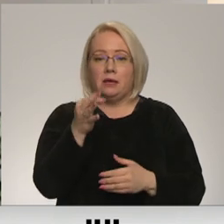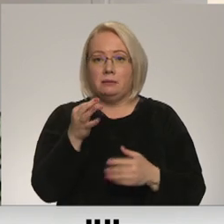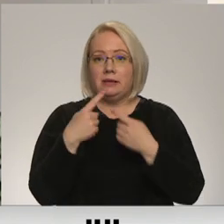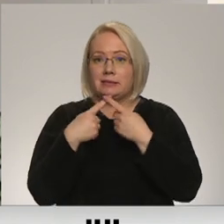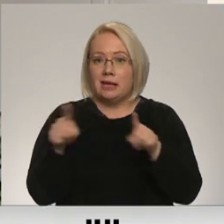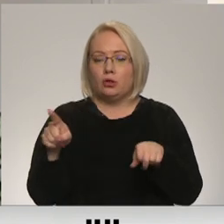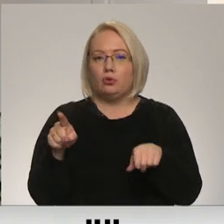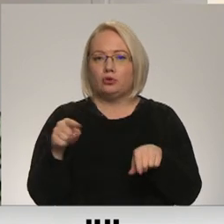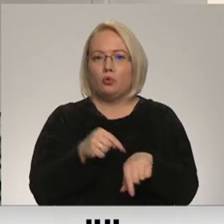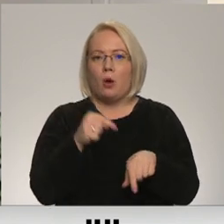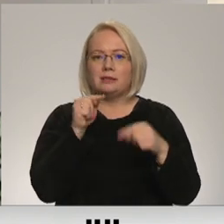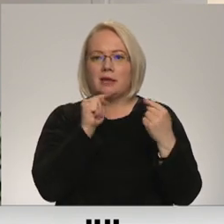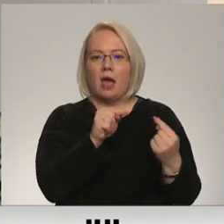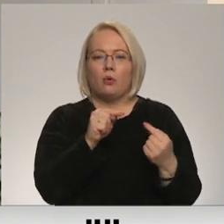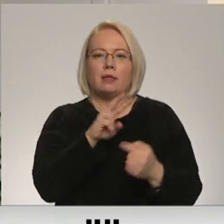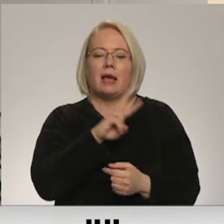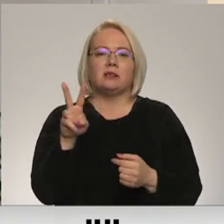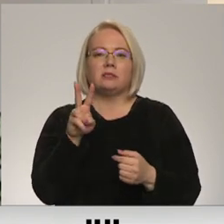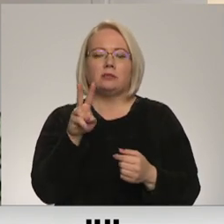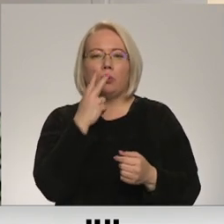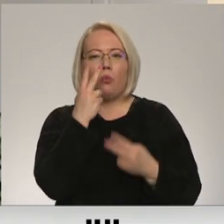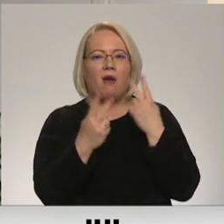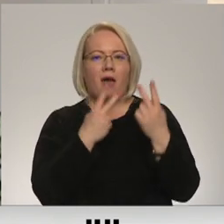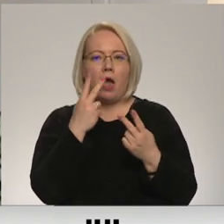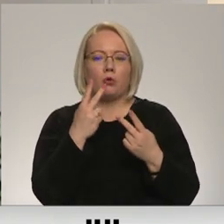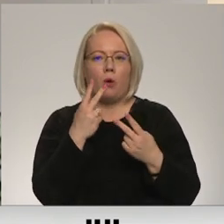citus, kas novēro procesus.